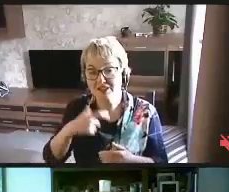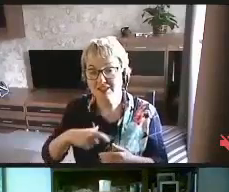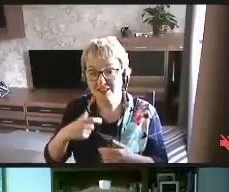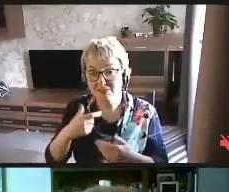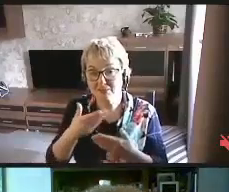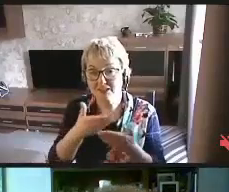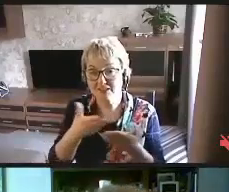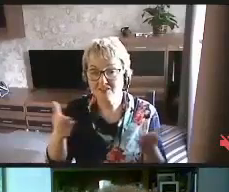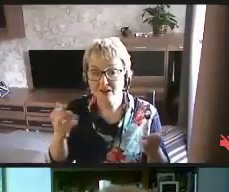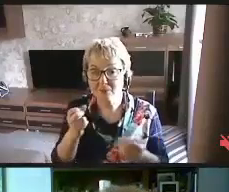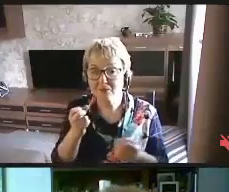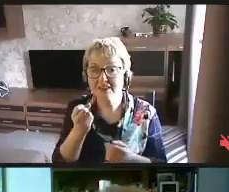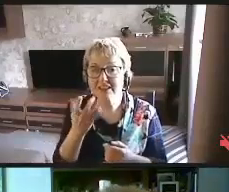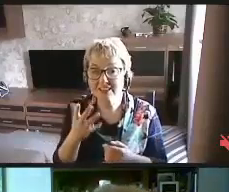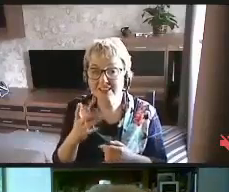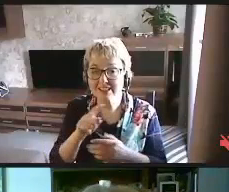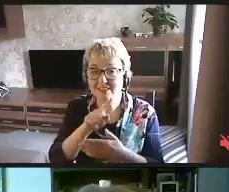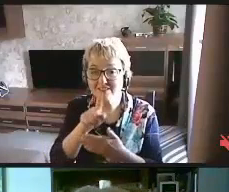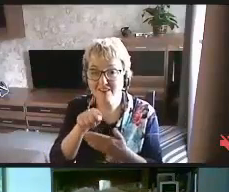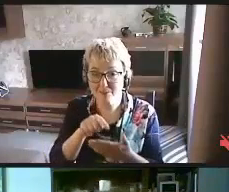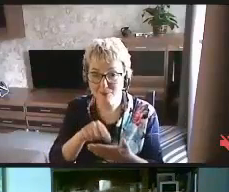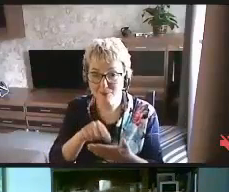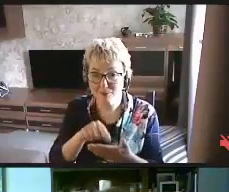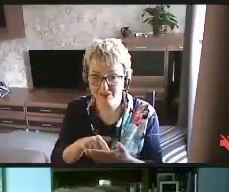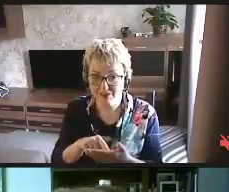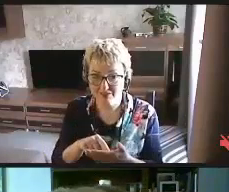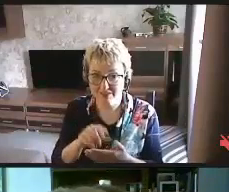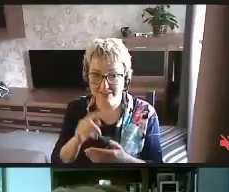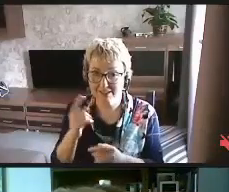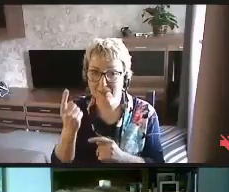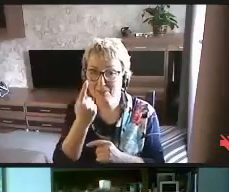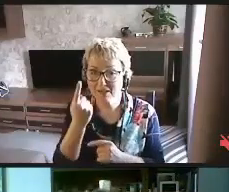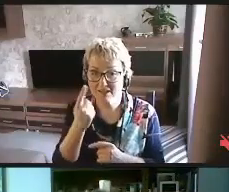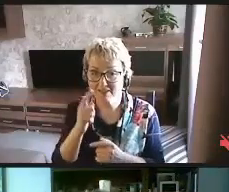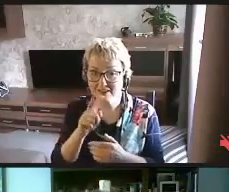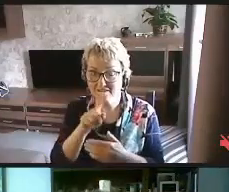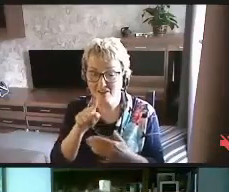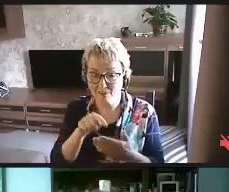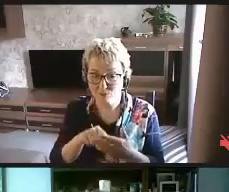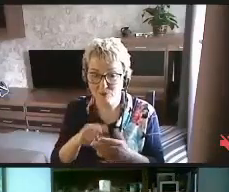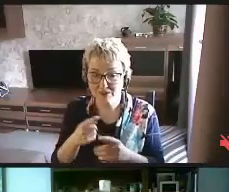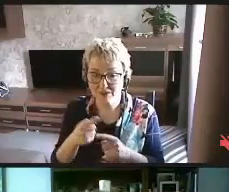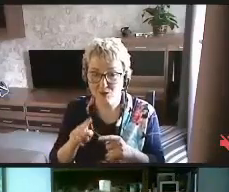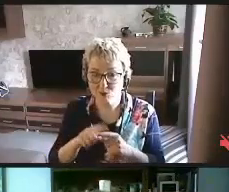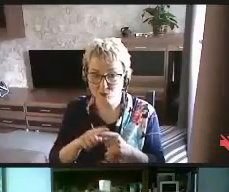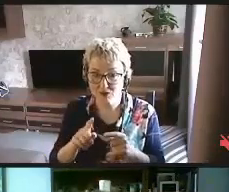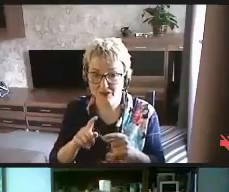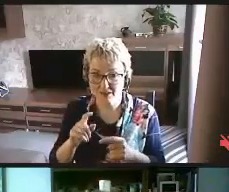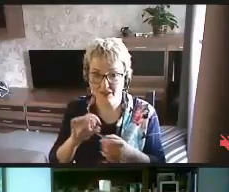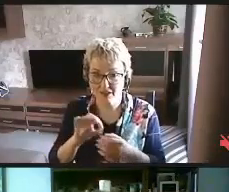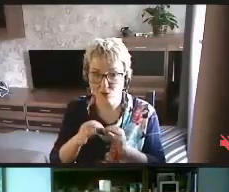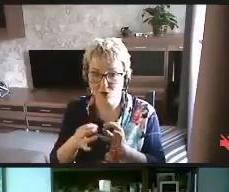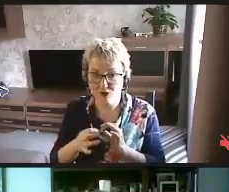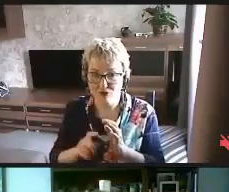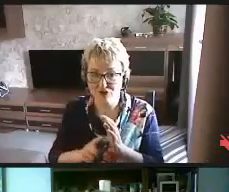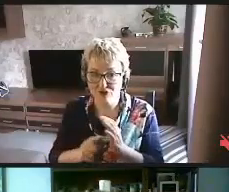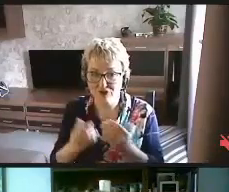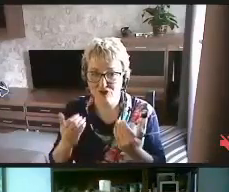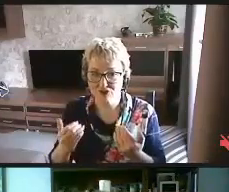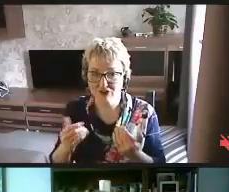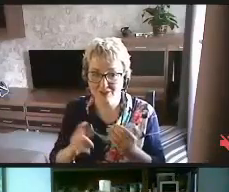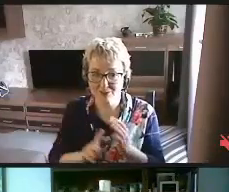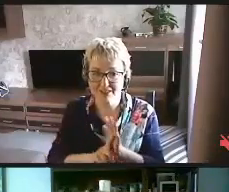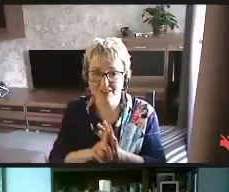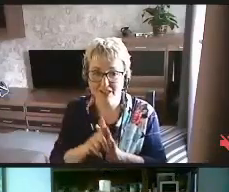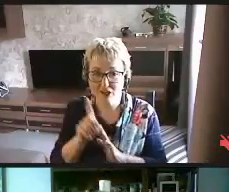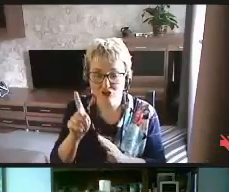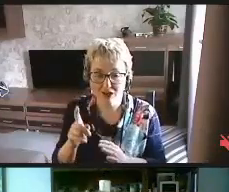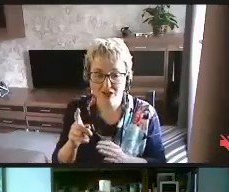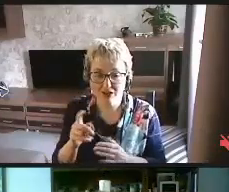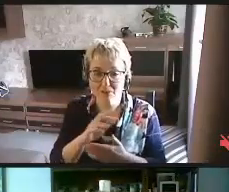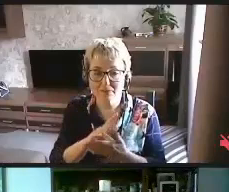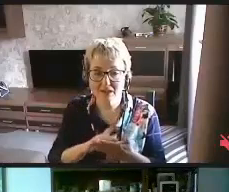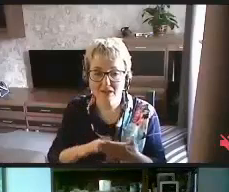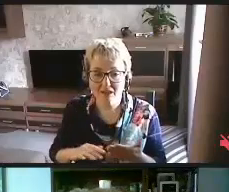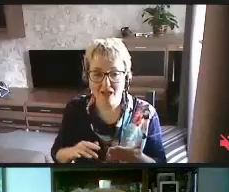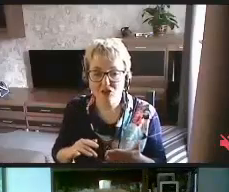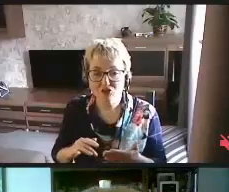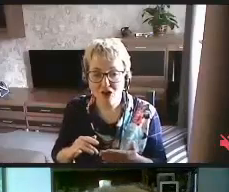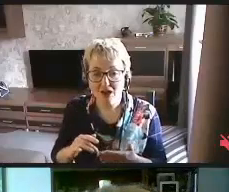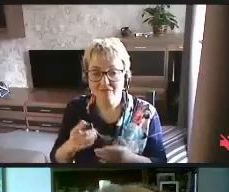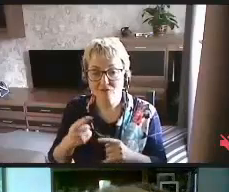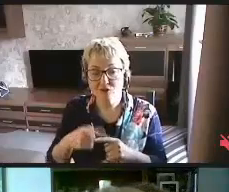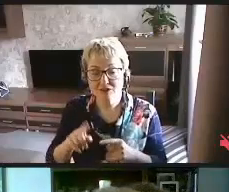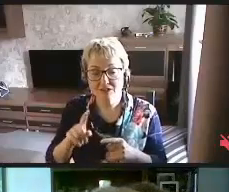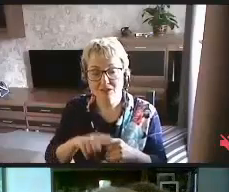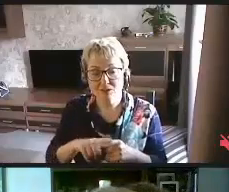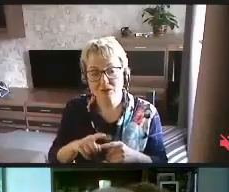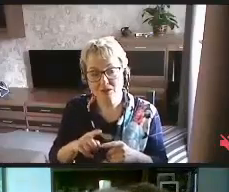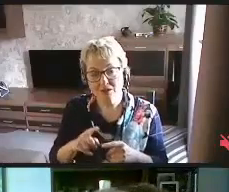несколько вопросов. И вот первый вопрос, который, с которого логично было бы сейчас начать, продолжая вот эту,